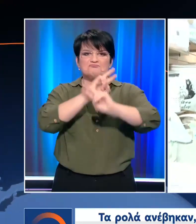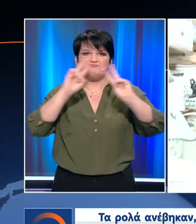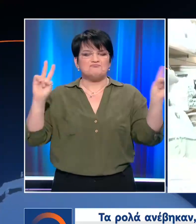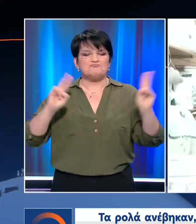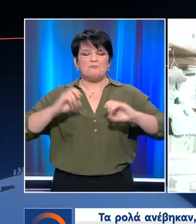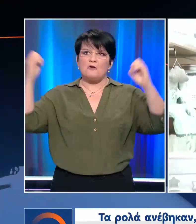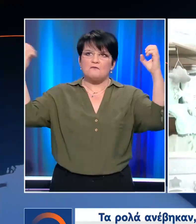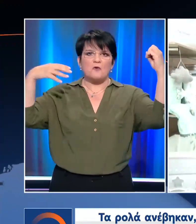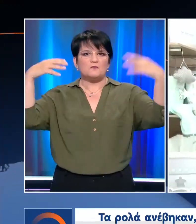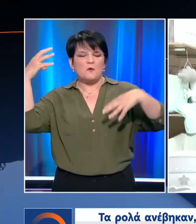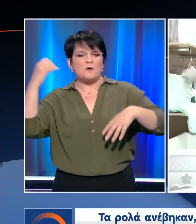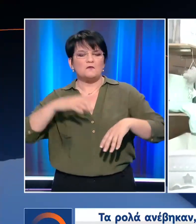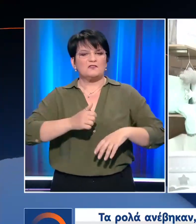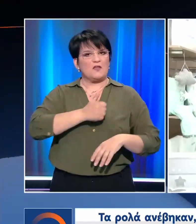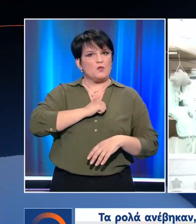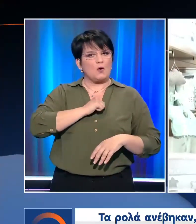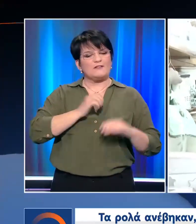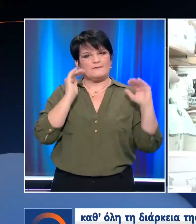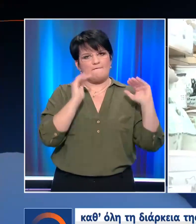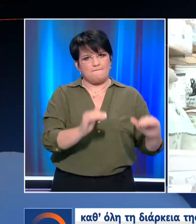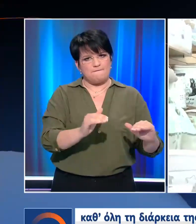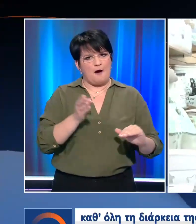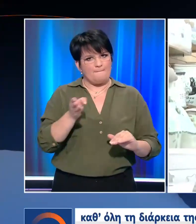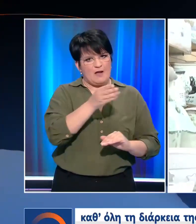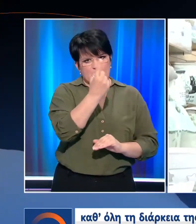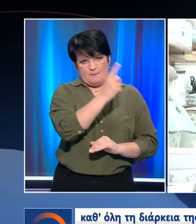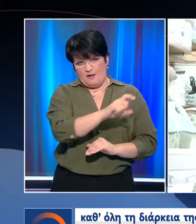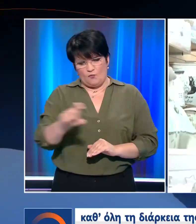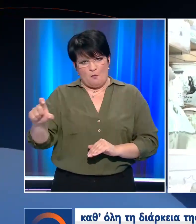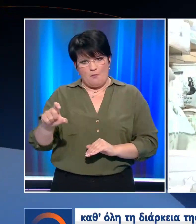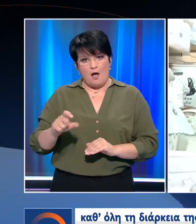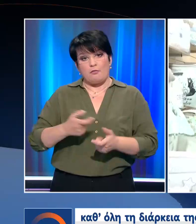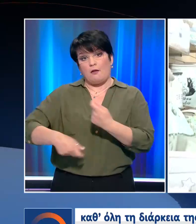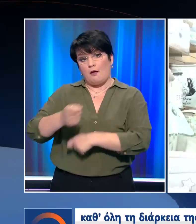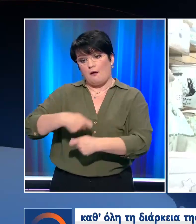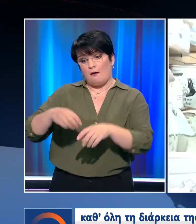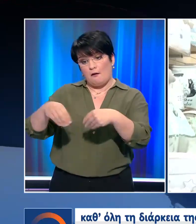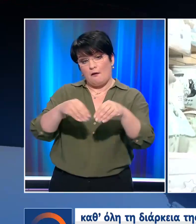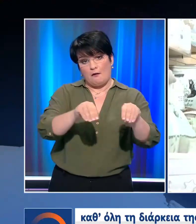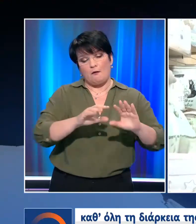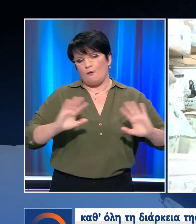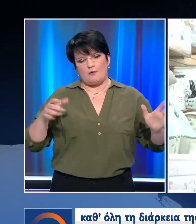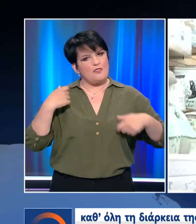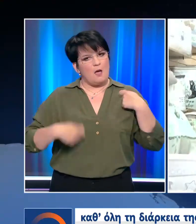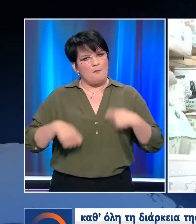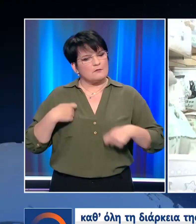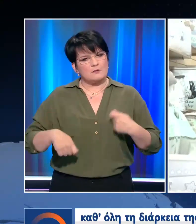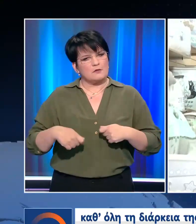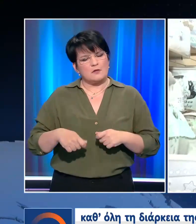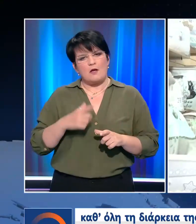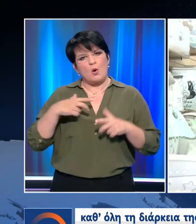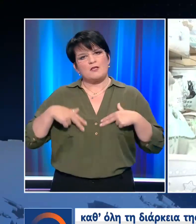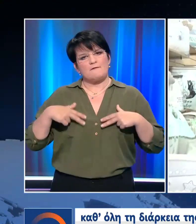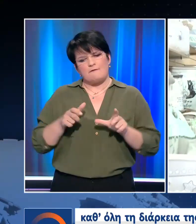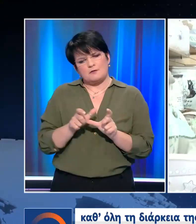Μπελοκήπων Μενεμένης. Οι ιδιοκτήτες θα παραμένουν μέσα καθόλου διάρκεια της ευνομάδας, χωρίς να κάνουν πωλήσεις, όσο έδειξε διαμαρτυρίας για τα μέτρες της